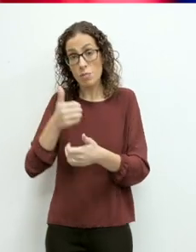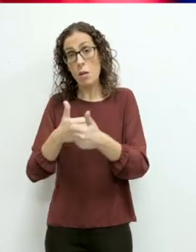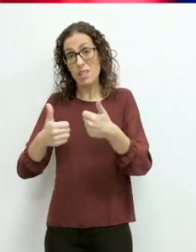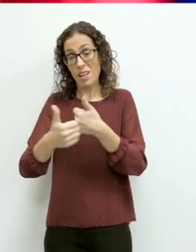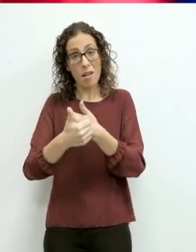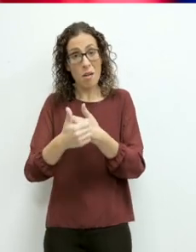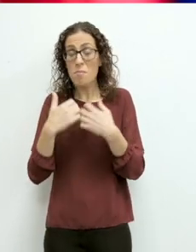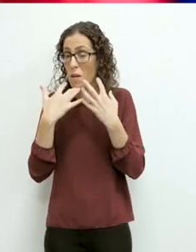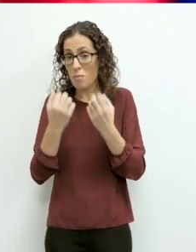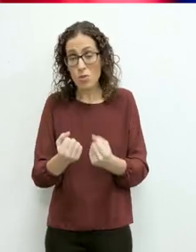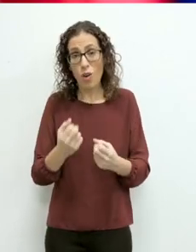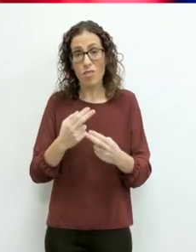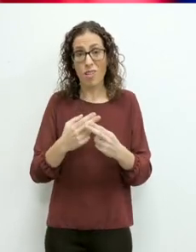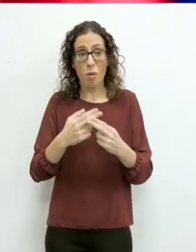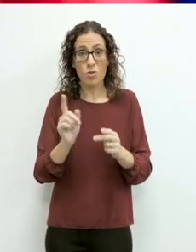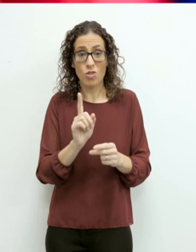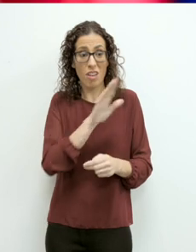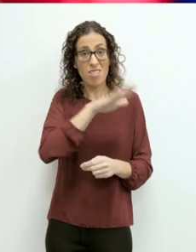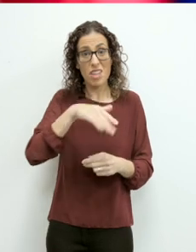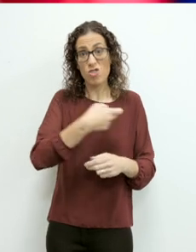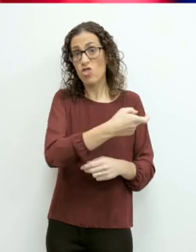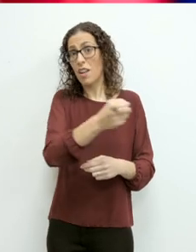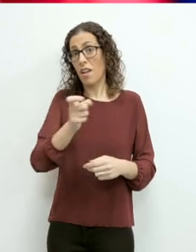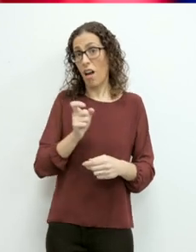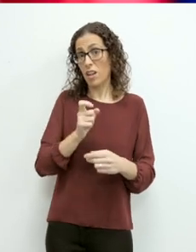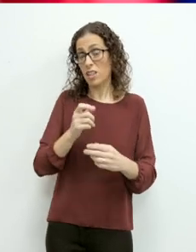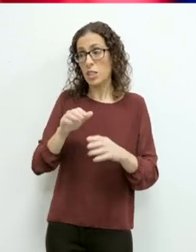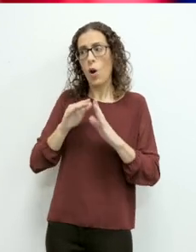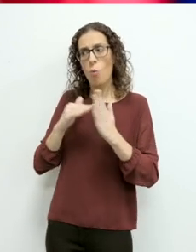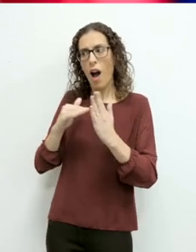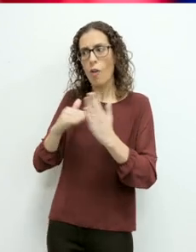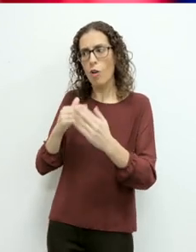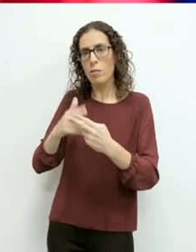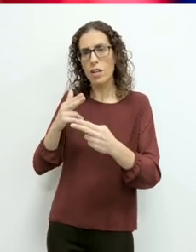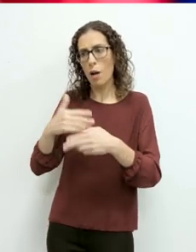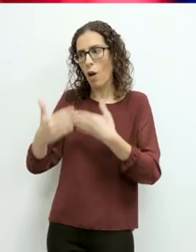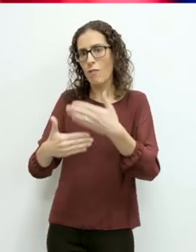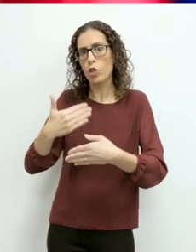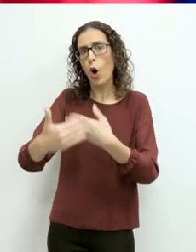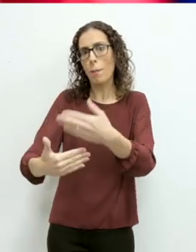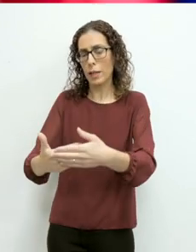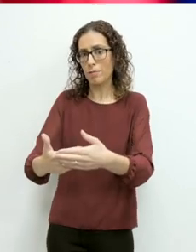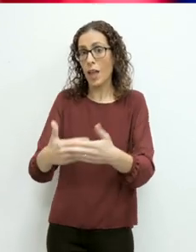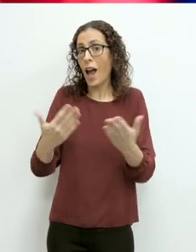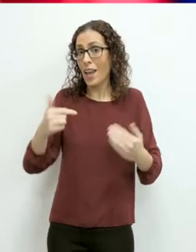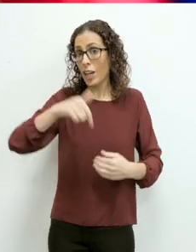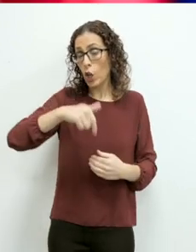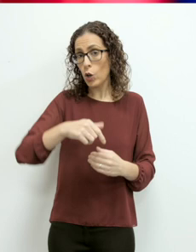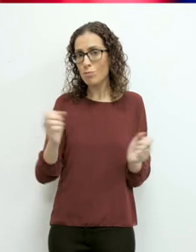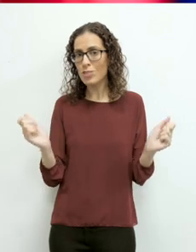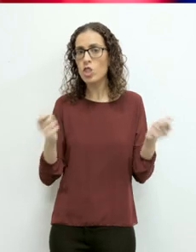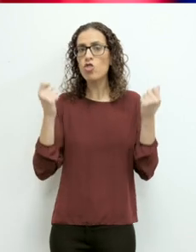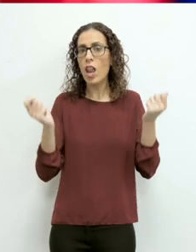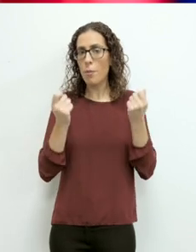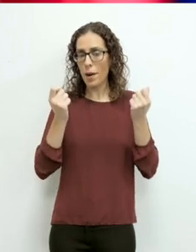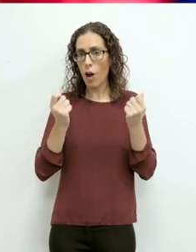li sħabu mil-maltinu l-awċin jikomplu jizom u għom lugra. U għalek li l-lumni ċelebrau il-kizbiet